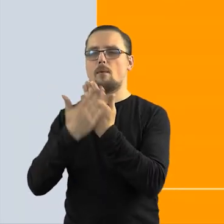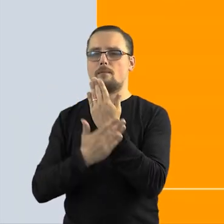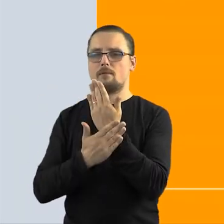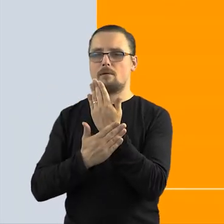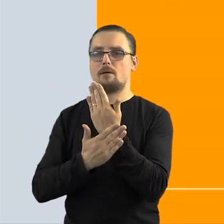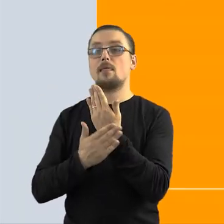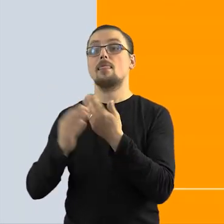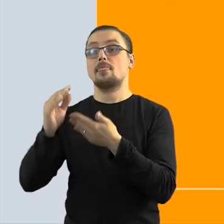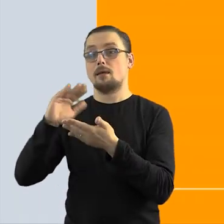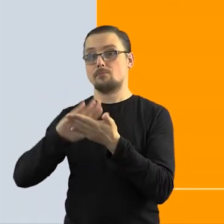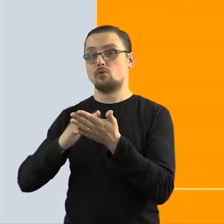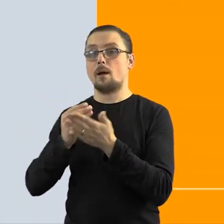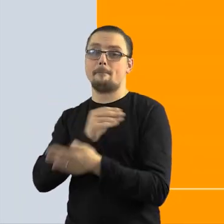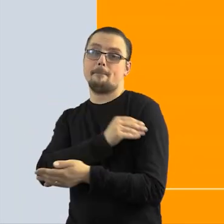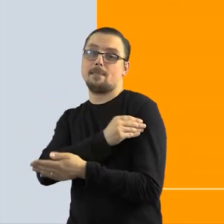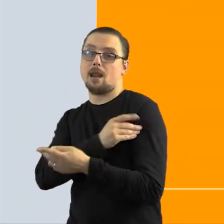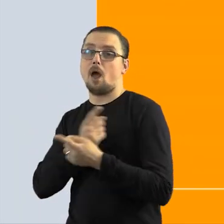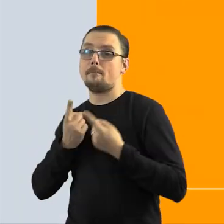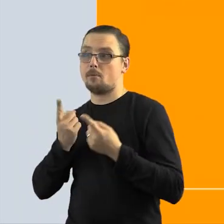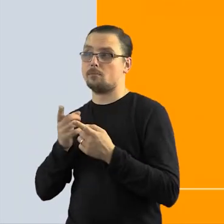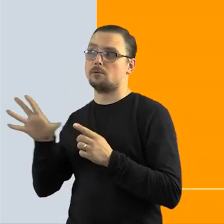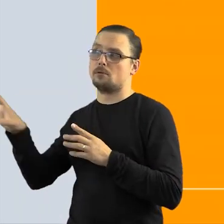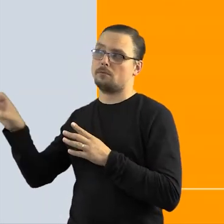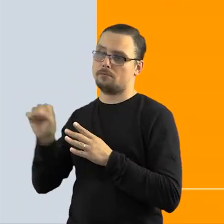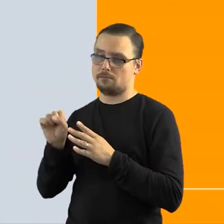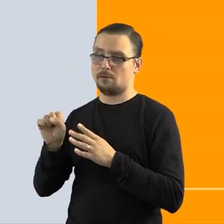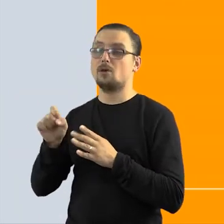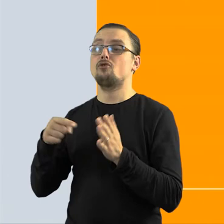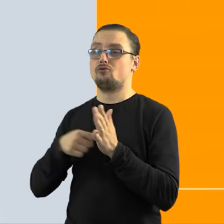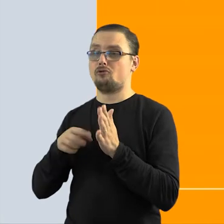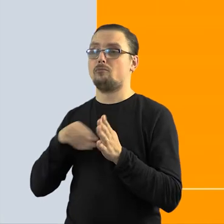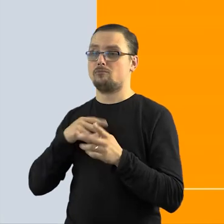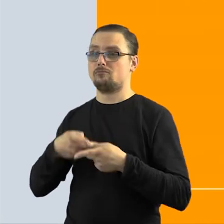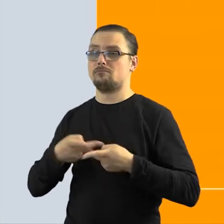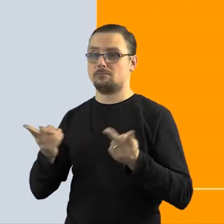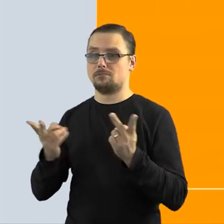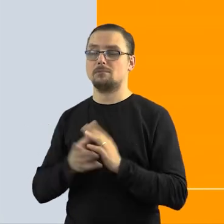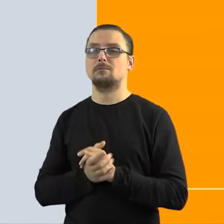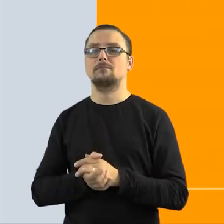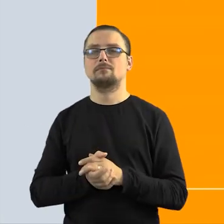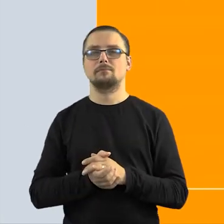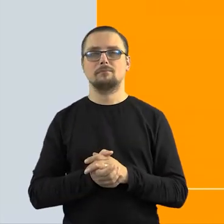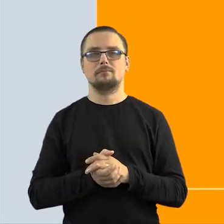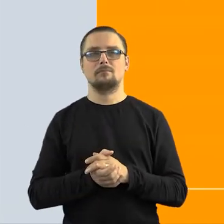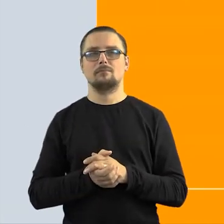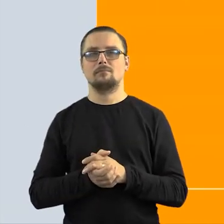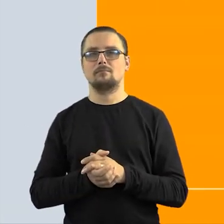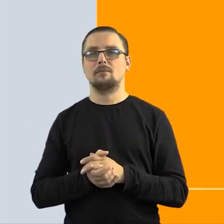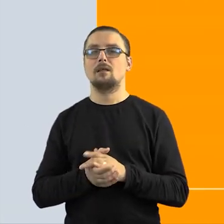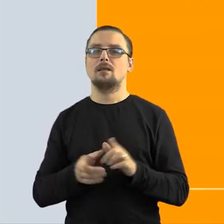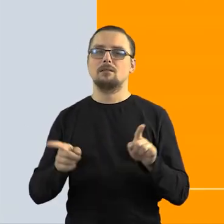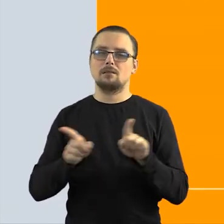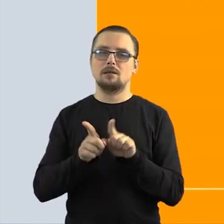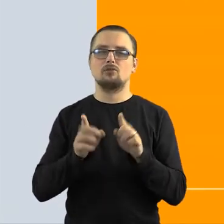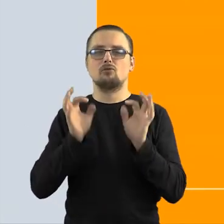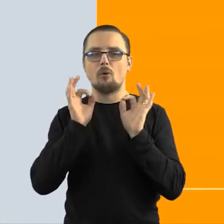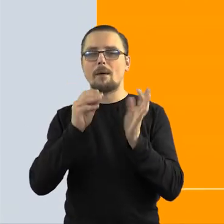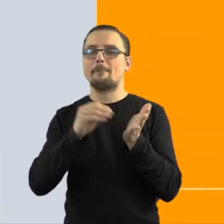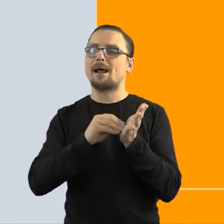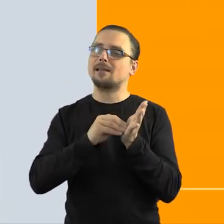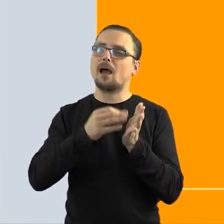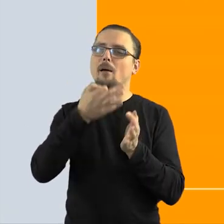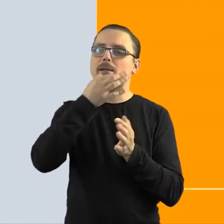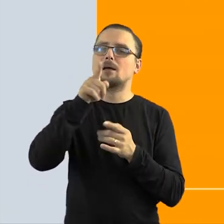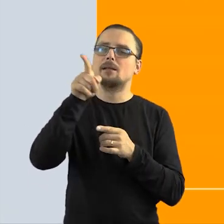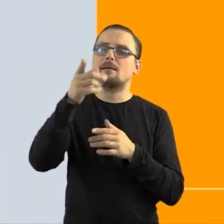przykład z materiałów promocyjnych. Oczywiście materiałe promocyjne można jak najbardziej rozpowszechniać. Dobrą praktyką jest pytanie się wydawnictwa, czy nie